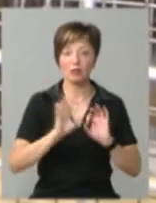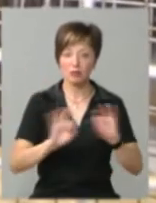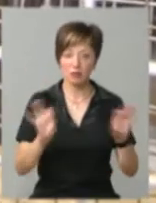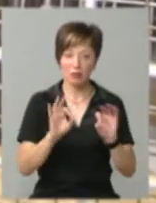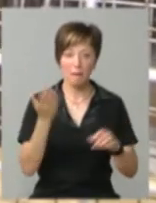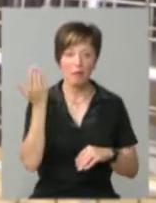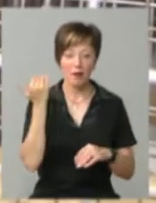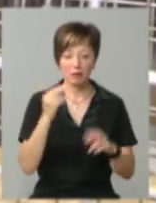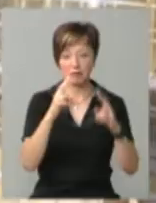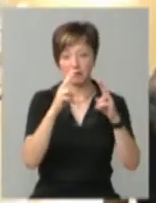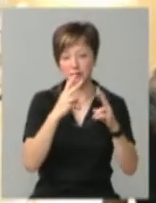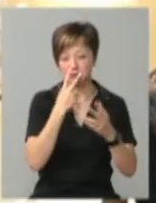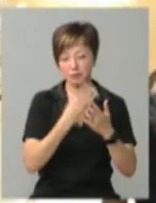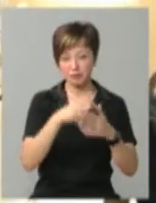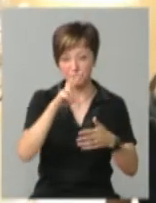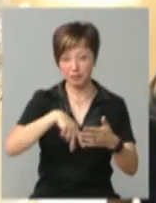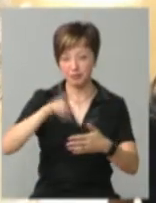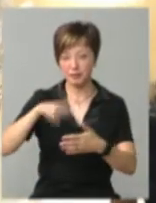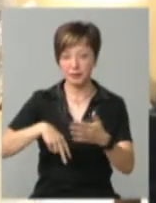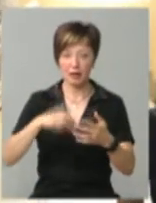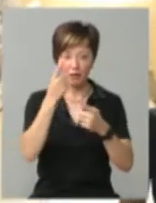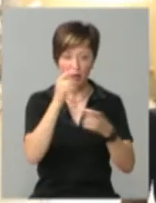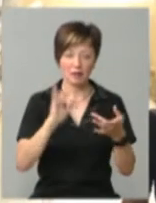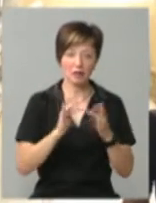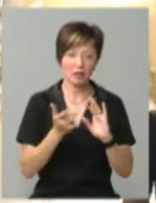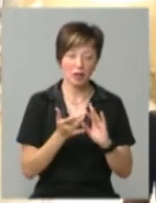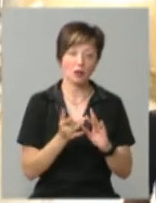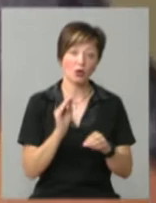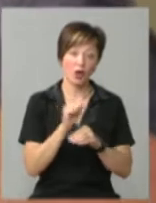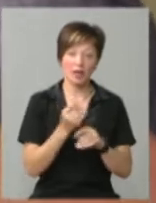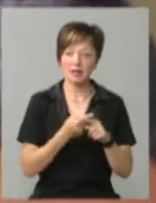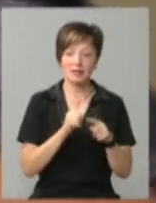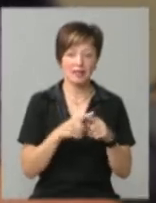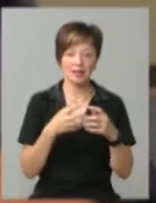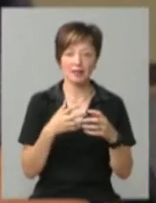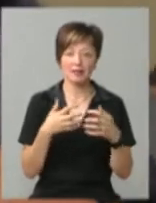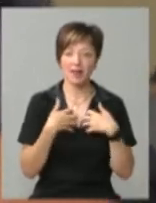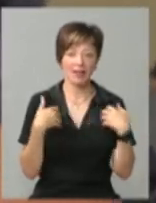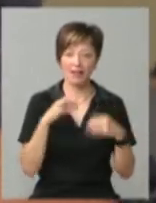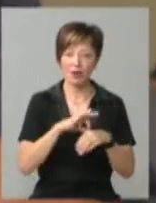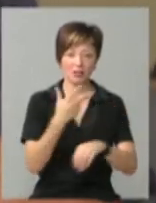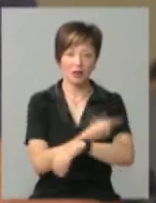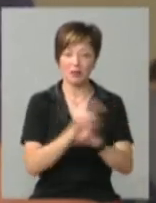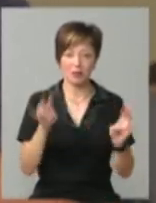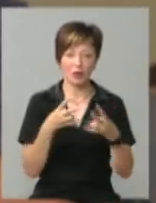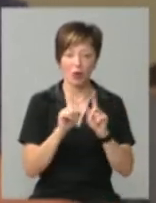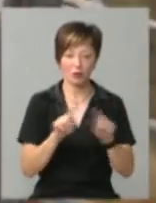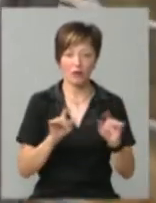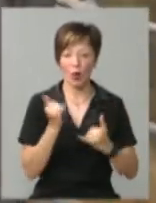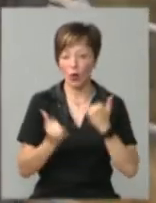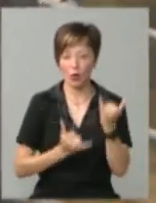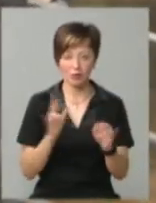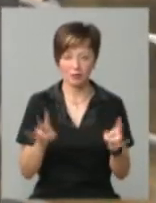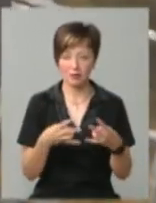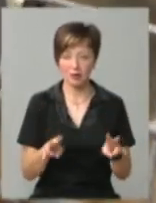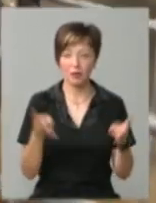попередньо переглянули багато інформації про них в інтернеті. Додає, шеншили майже не хворіють, не потребують щеплень та особливого догляду. Але